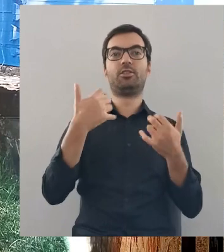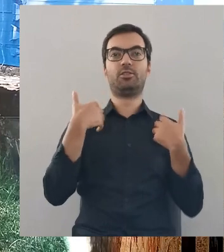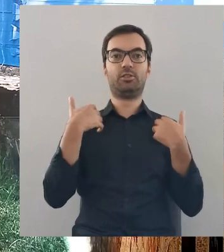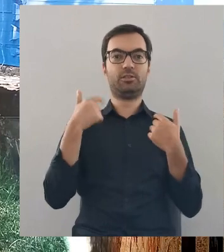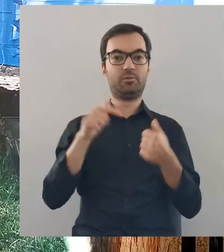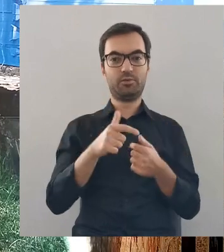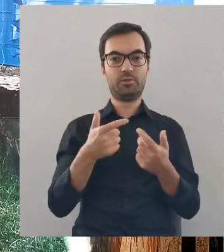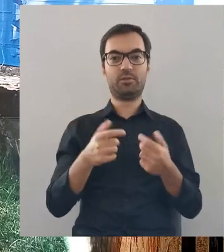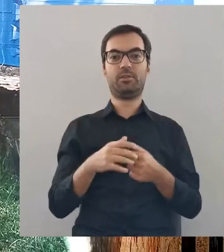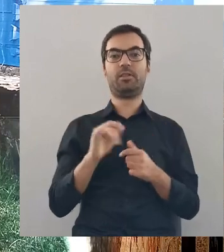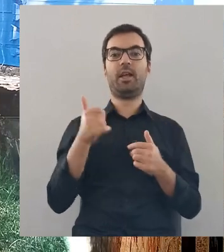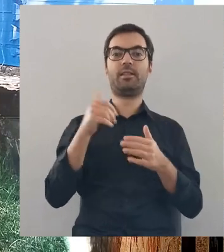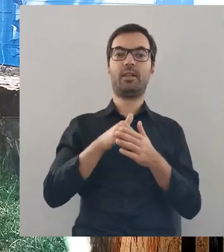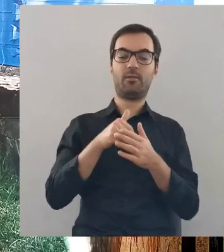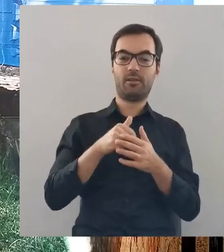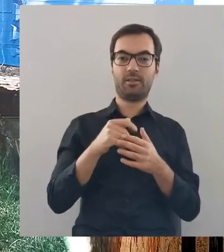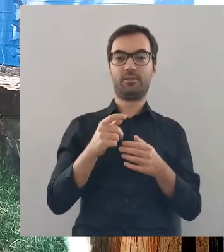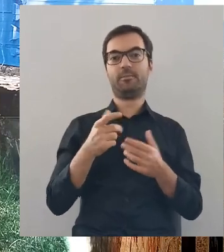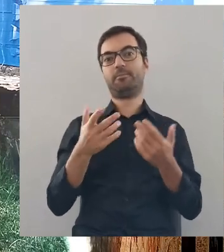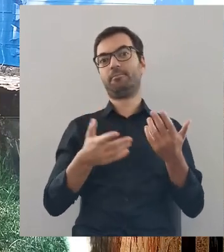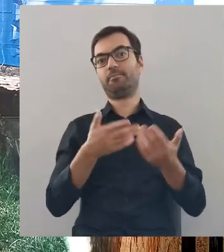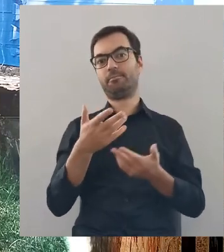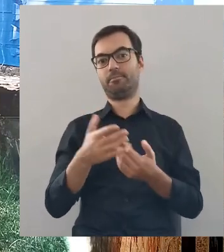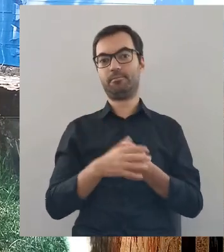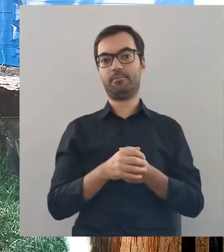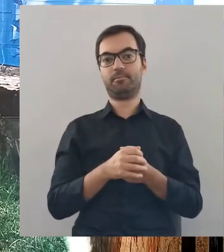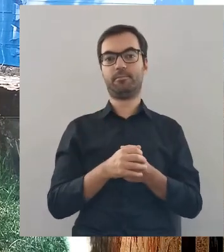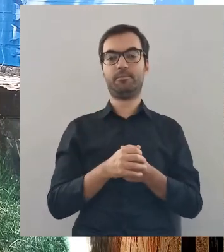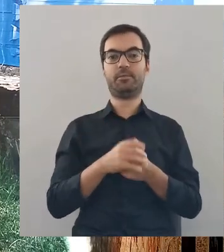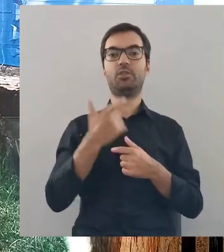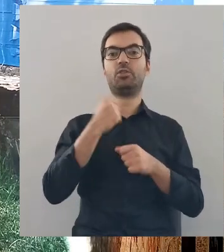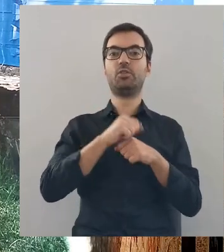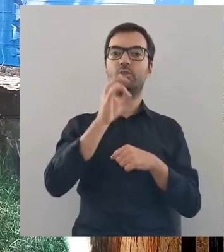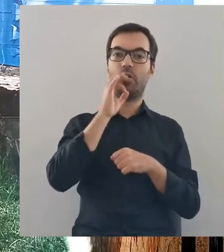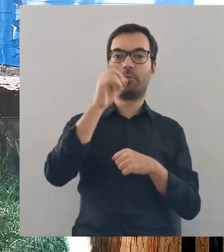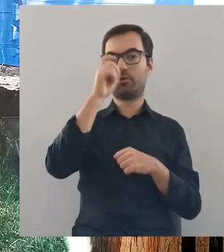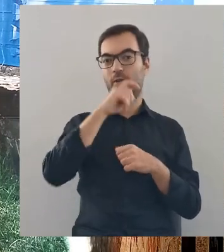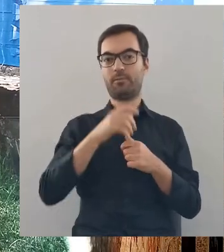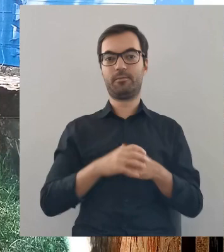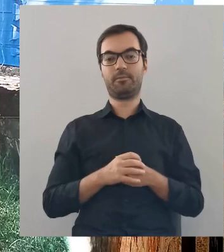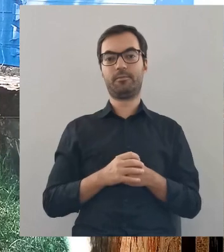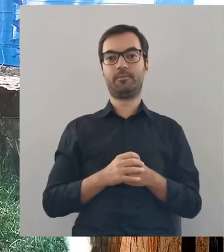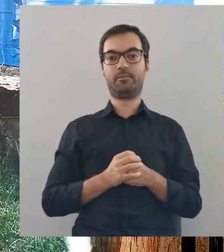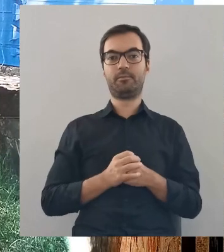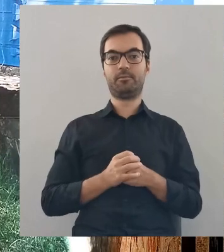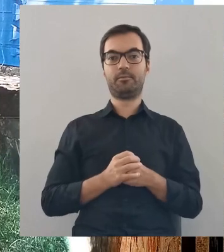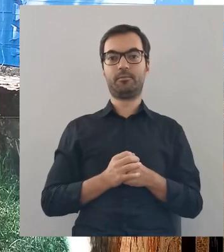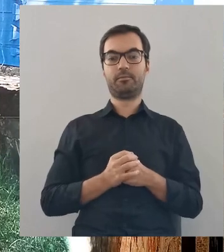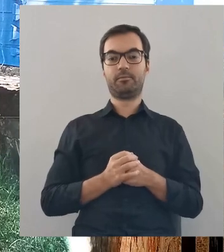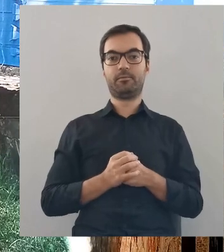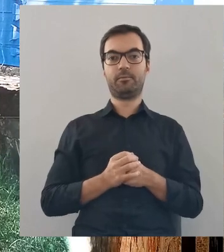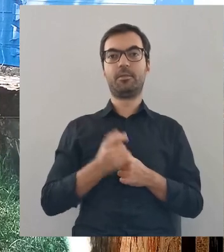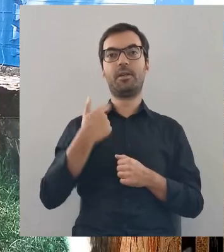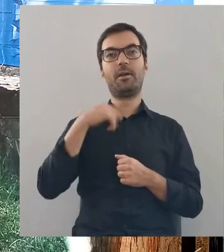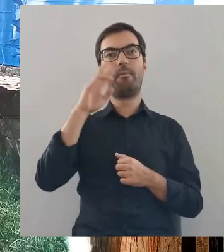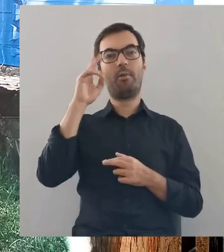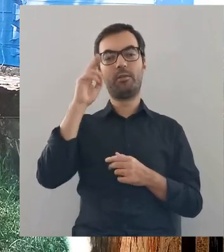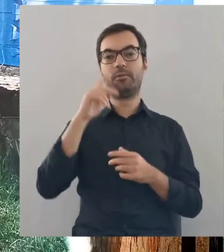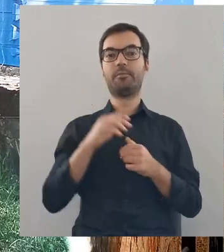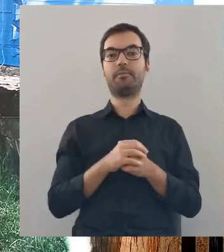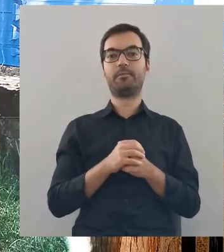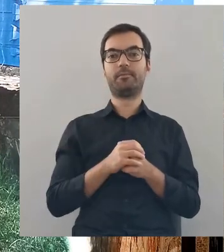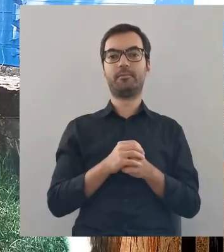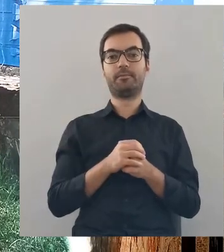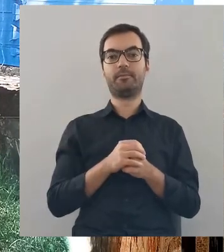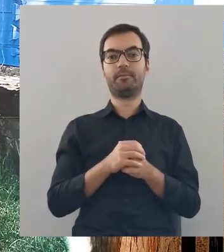pokazywać, jak powinni żyć, jak się powinni zachowywać, co jest dobre, a co złe. I